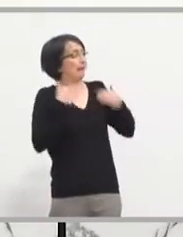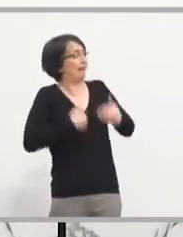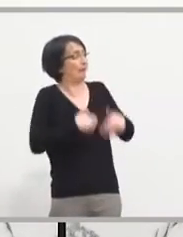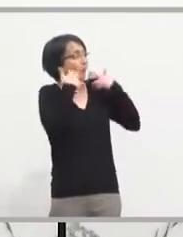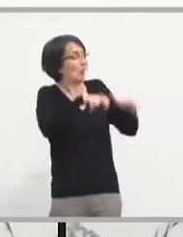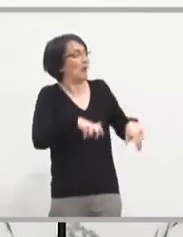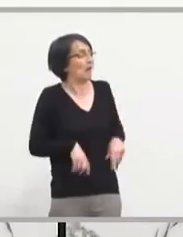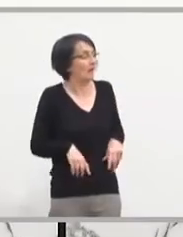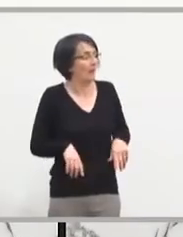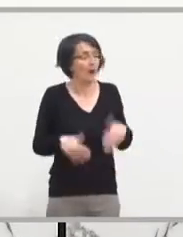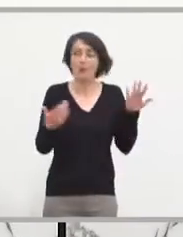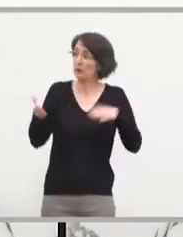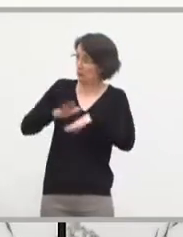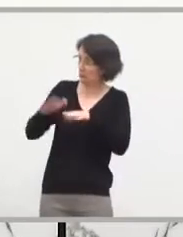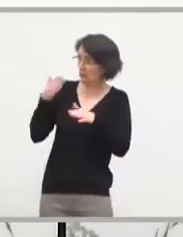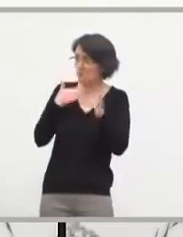Vous avez eu mieux, c'est bien.